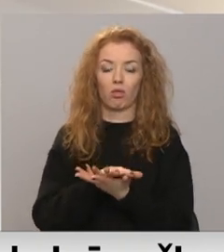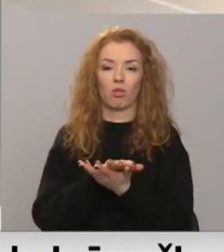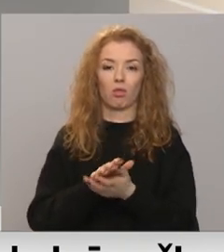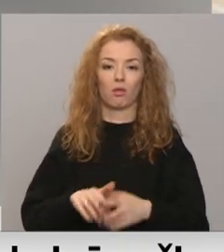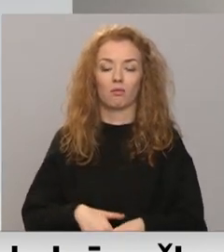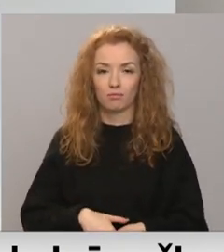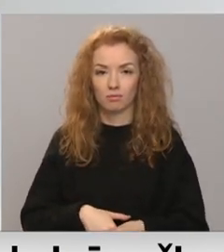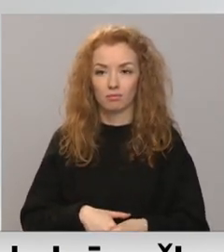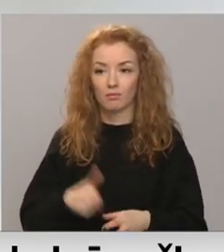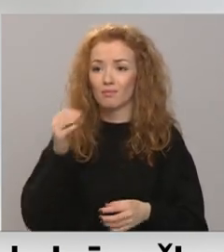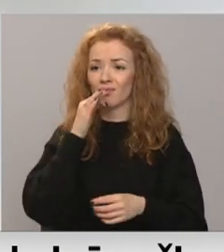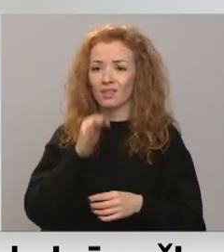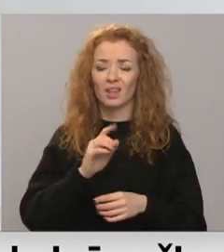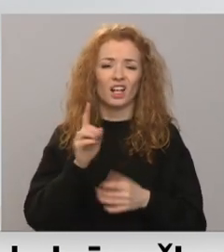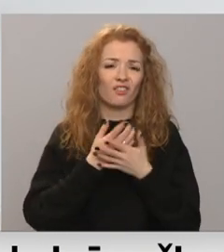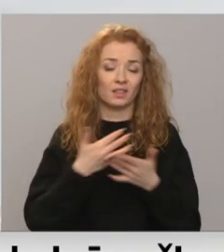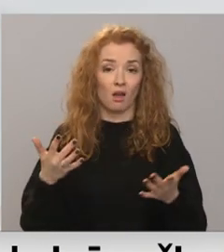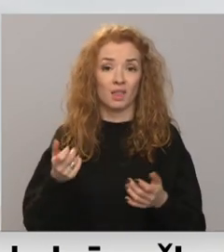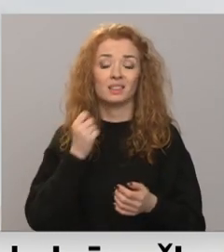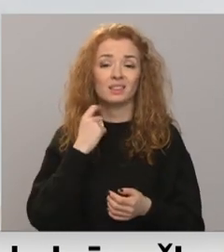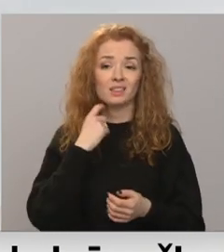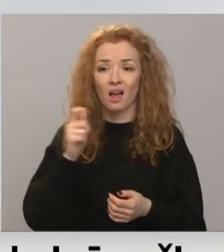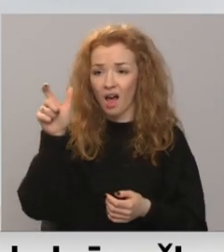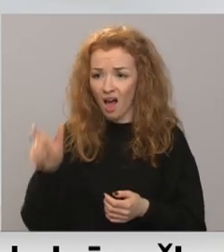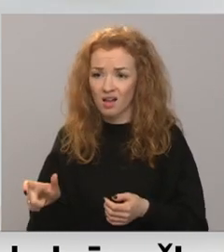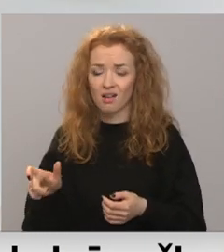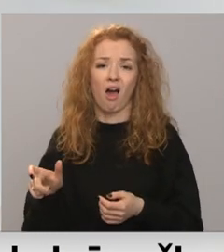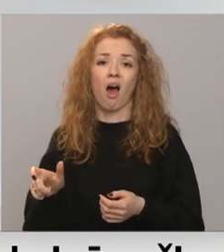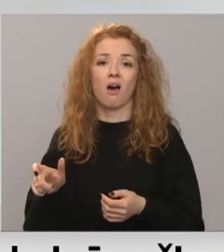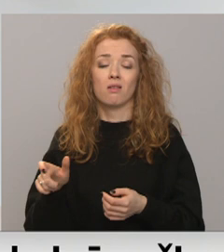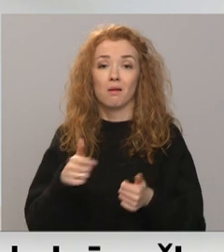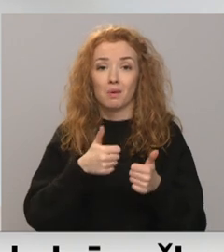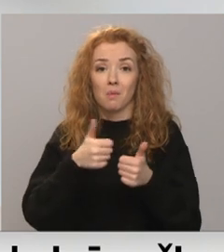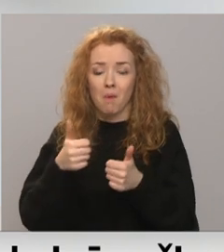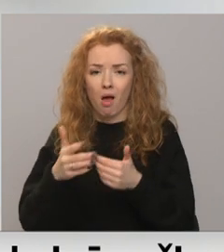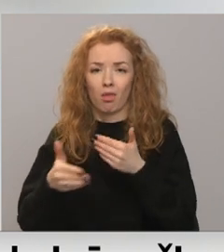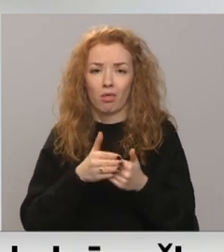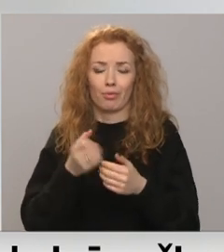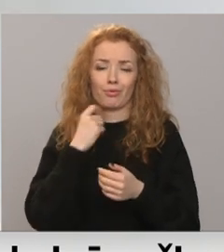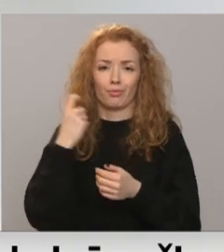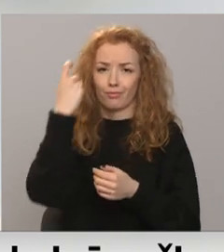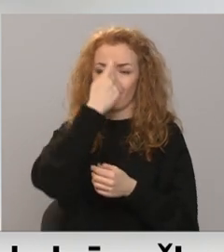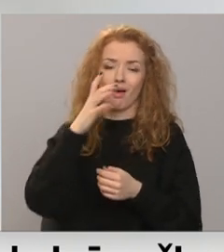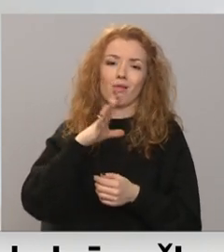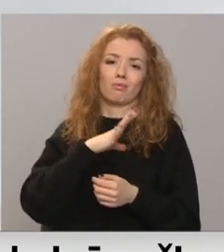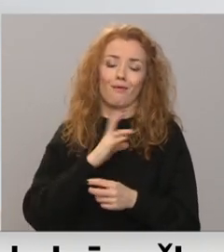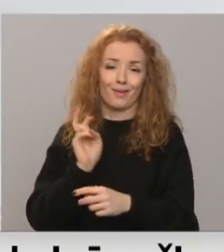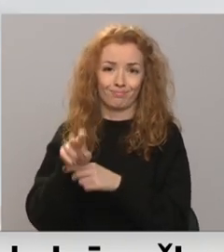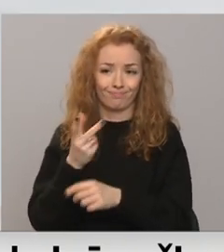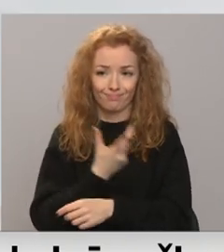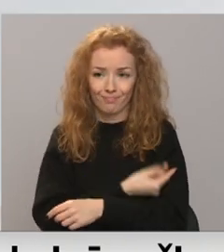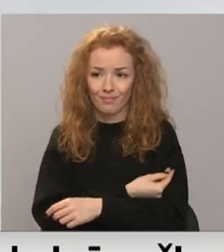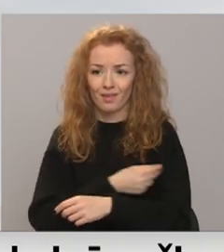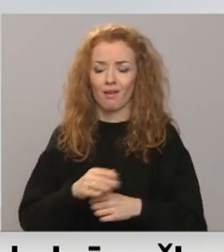Nu, visādi ir. Ir dzērāji, kur jau nevar tikt, kad viņi piedzēras. Mums bija tā, ka piedzēras un